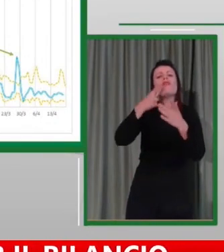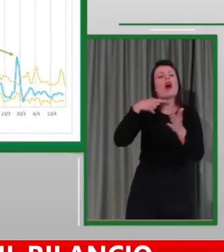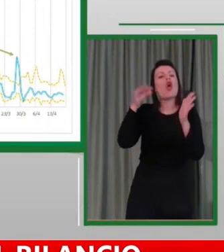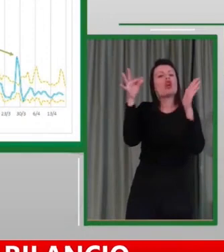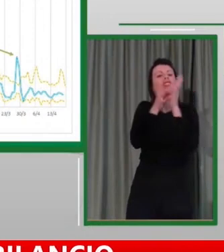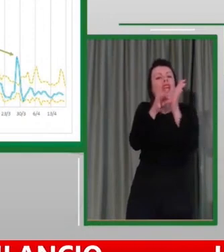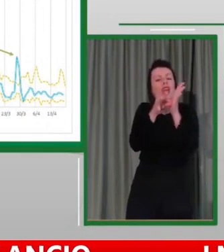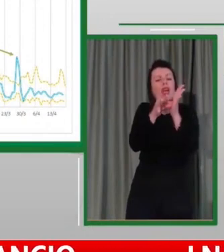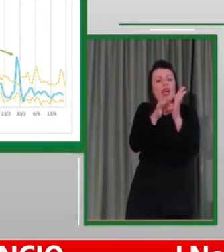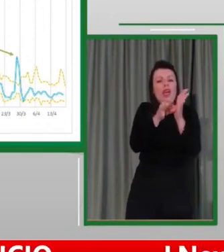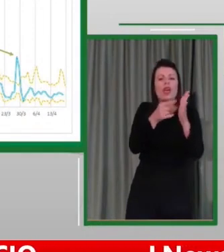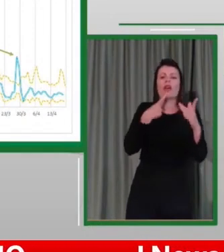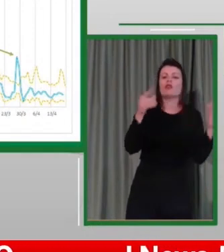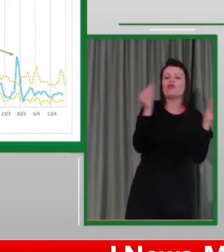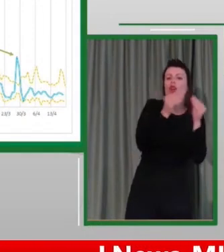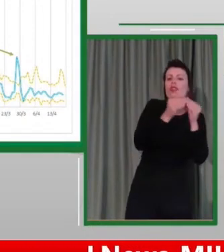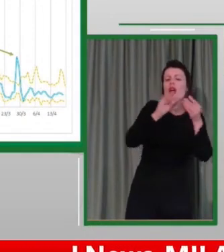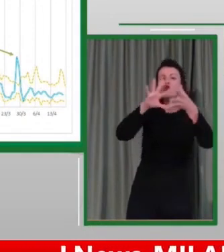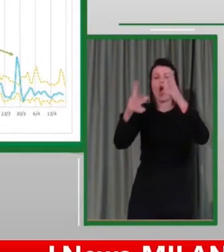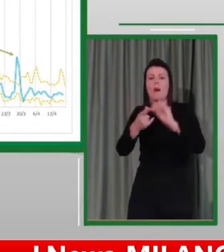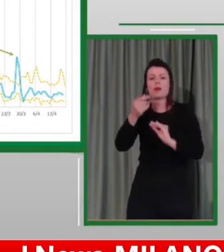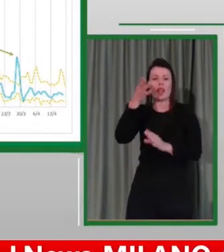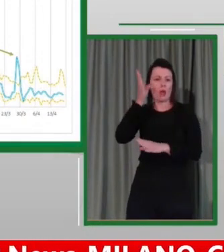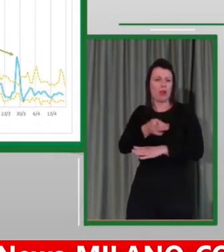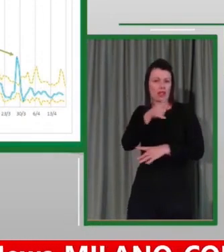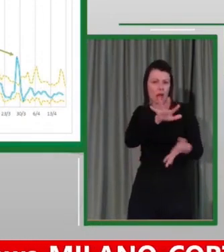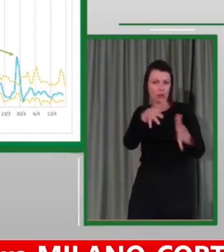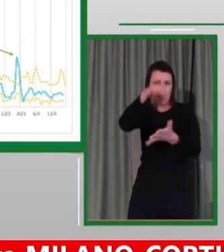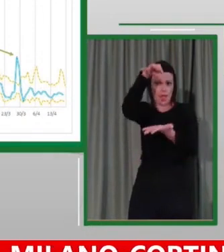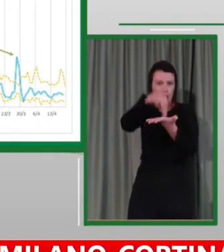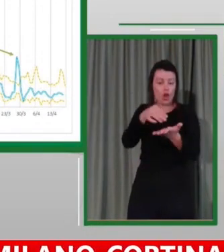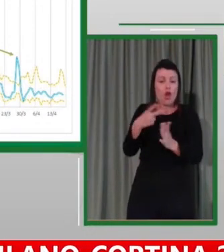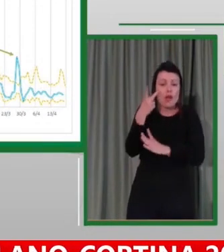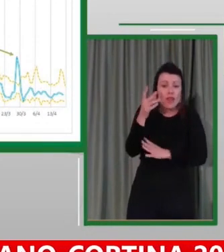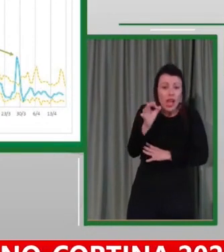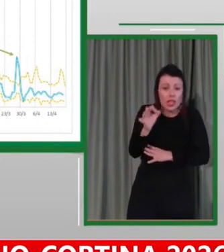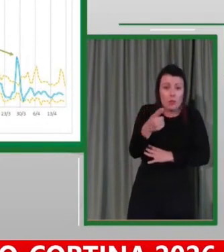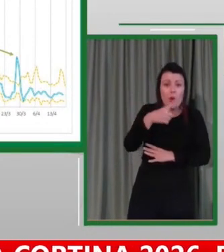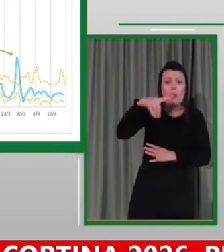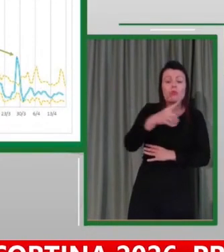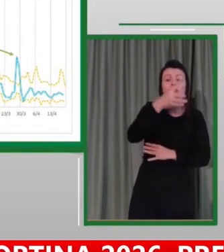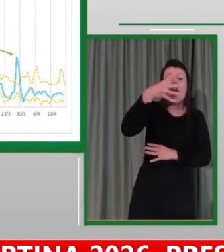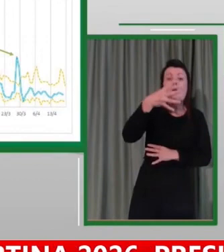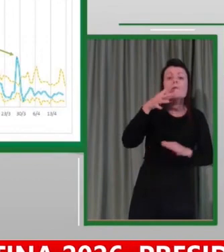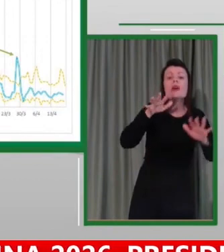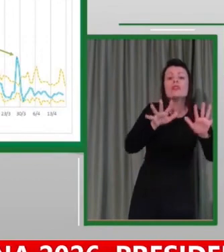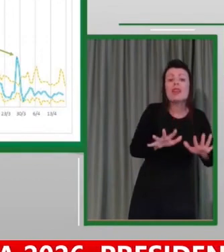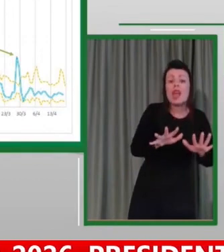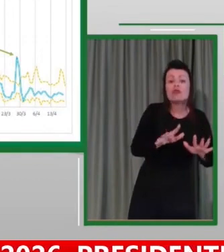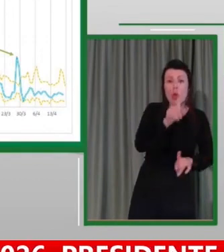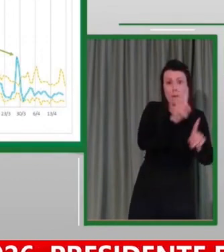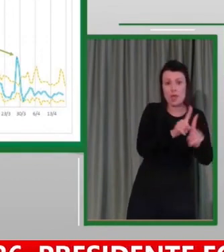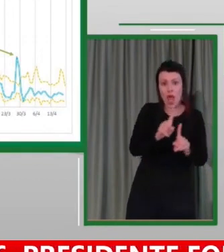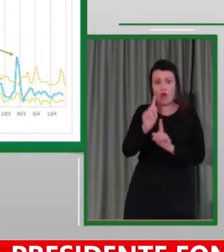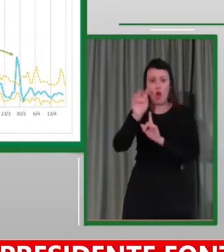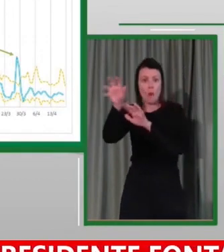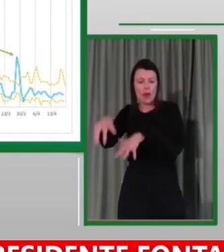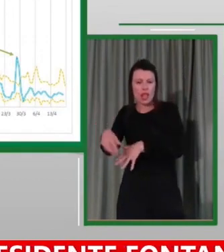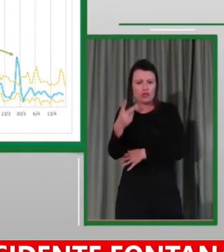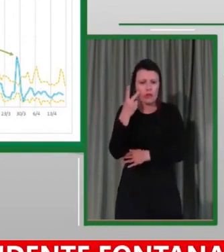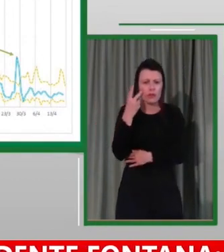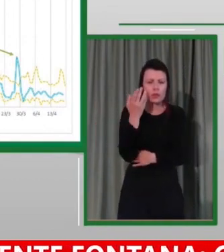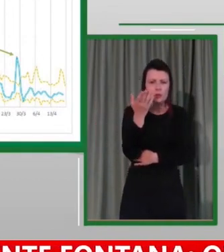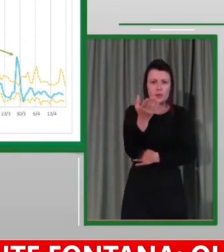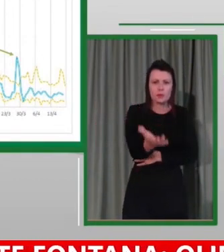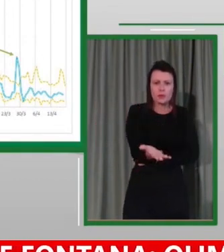Come vedete, l'andamento del PM10 sia a Milano che a Brescia nonostante il lockdown è rimasto all'interno